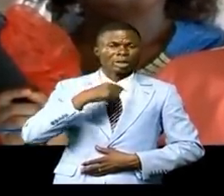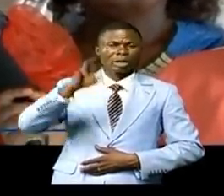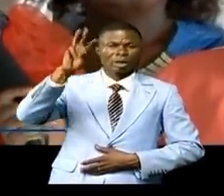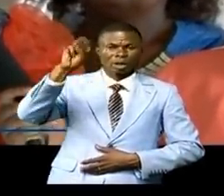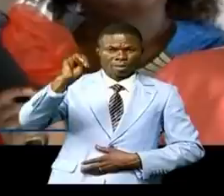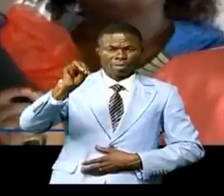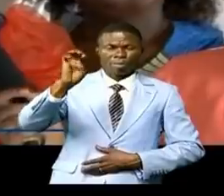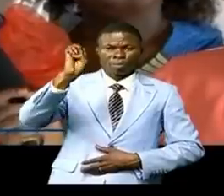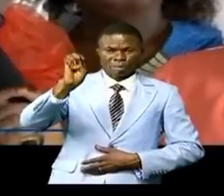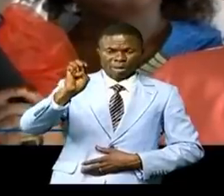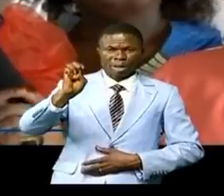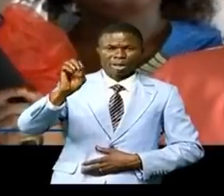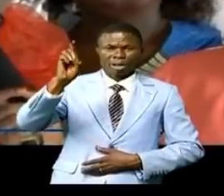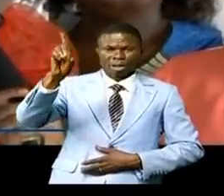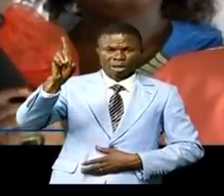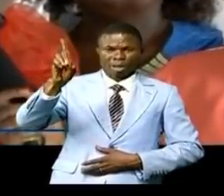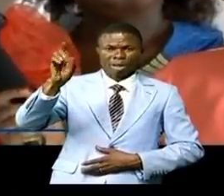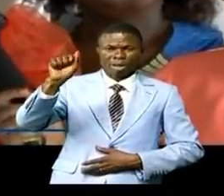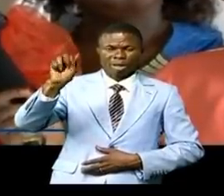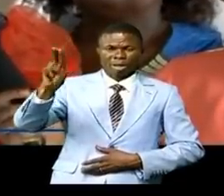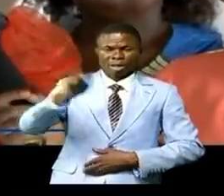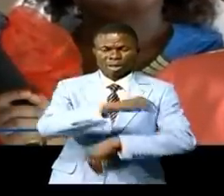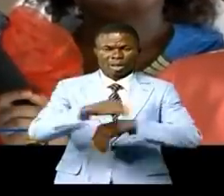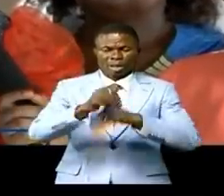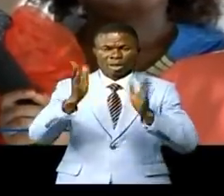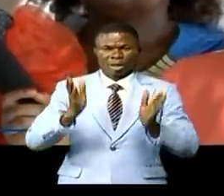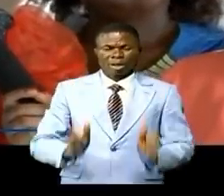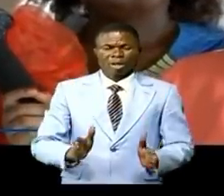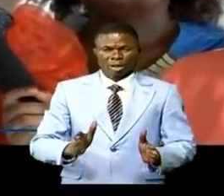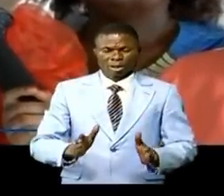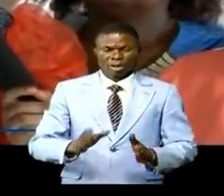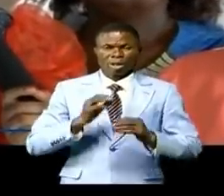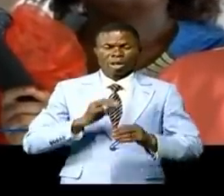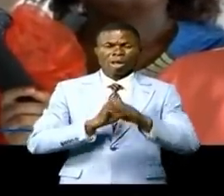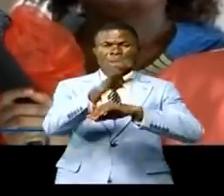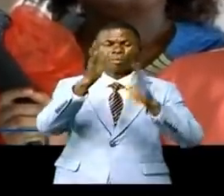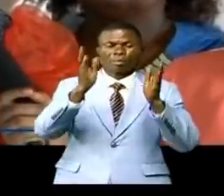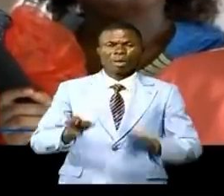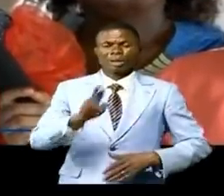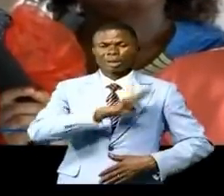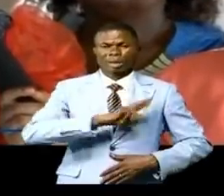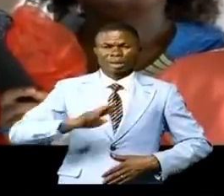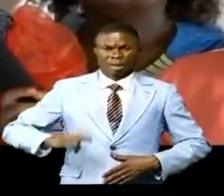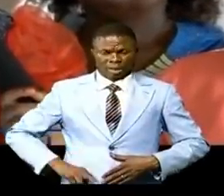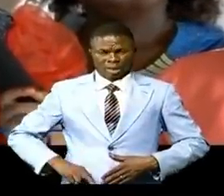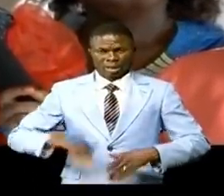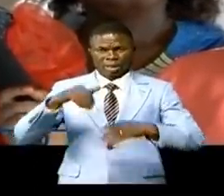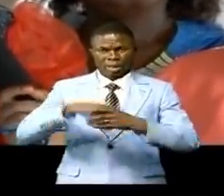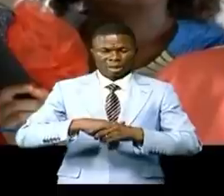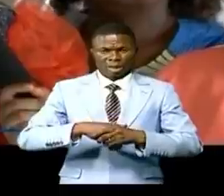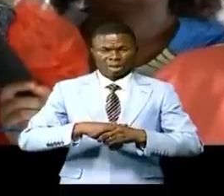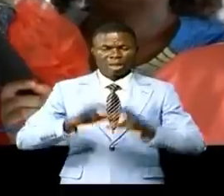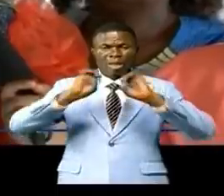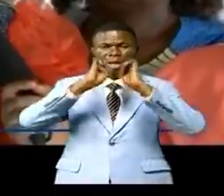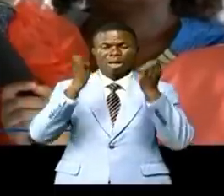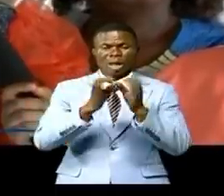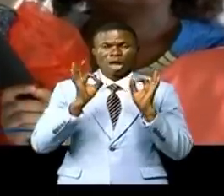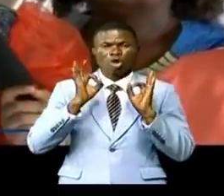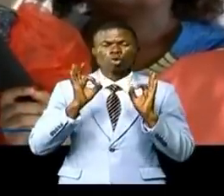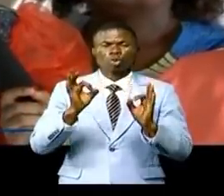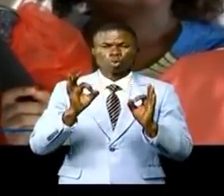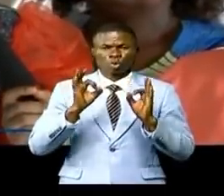Ankula en qualité d'administrateur et mandataire de la république au sein de la nouvelle entreprise